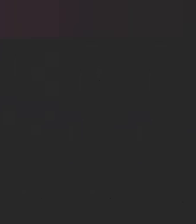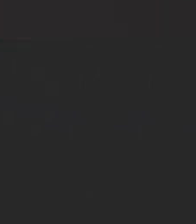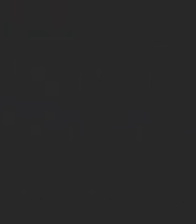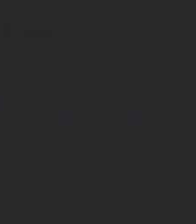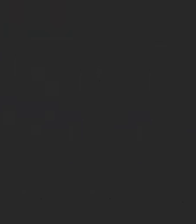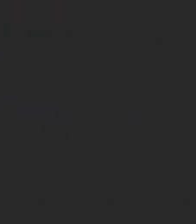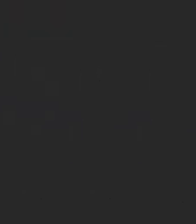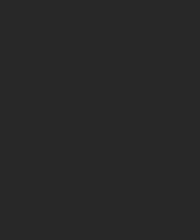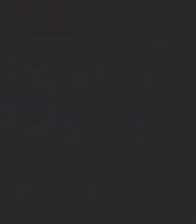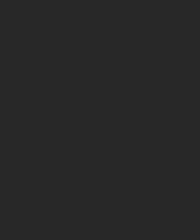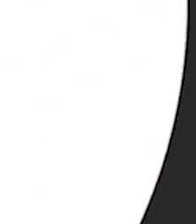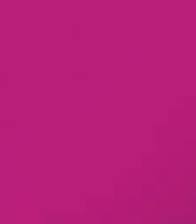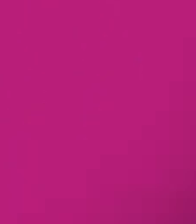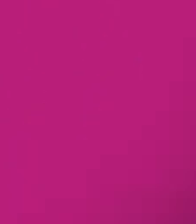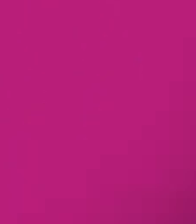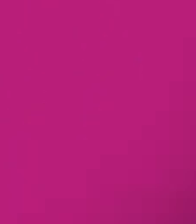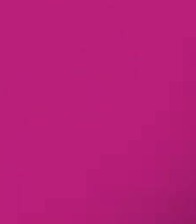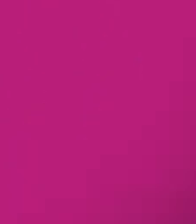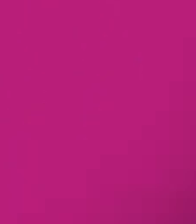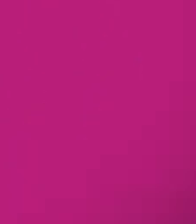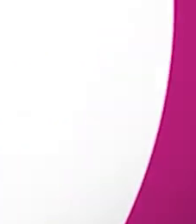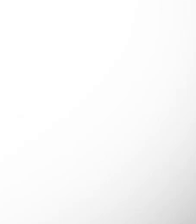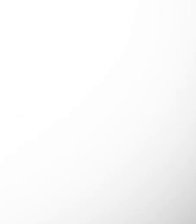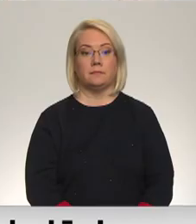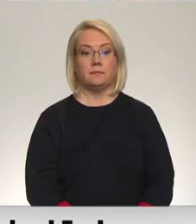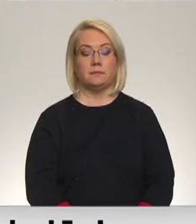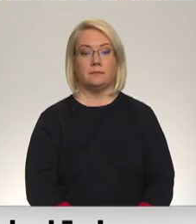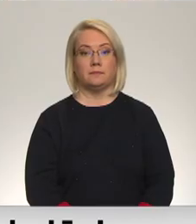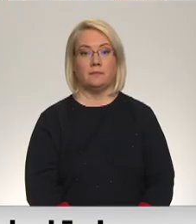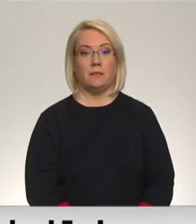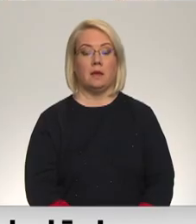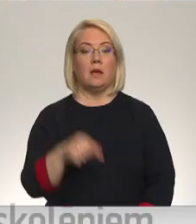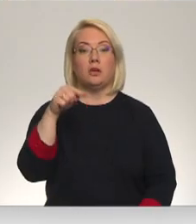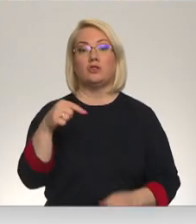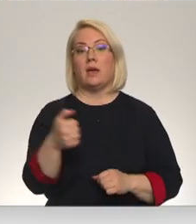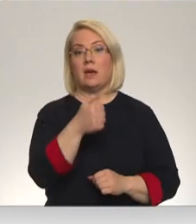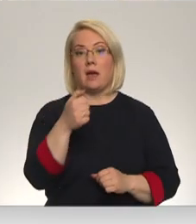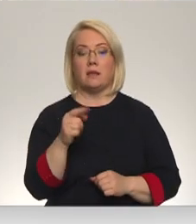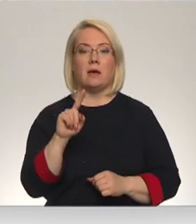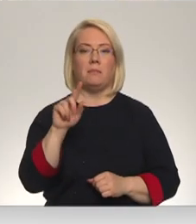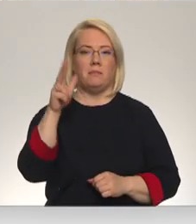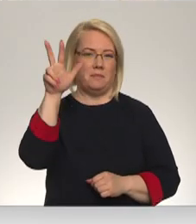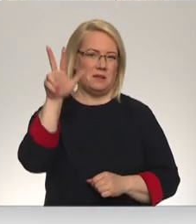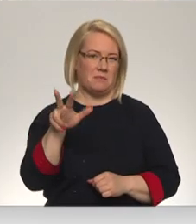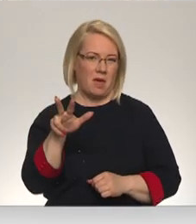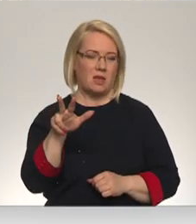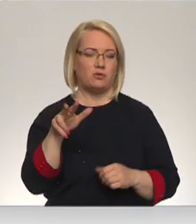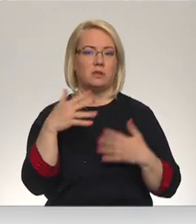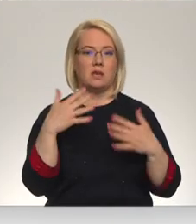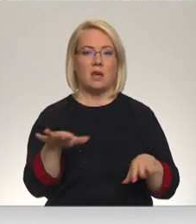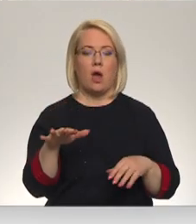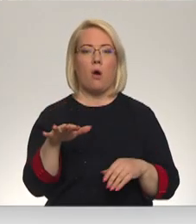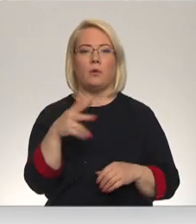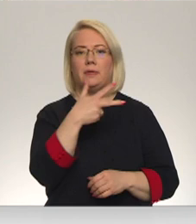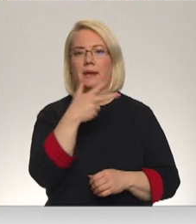Re, visi ēters ir te! Šā gada pirmajos trīs mēnešos jau vairāk